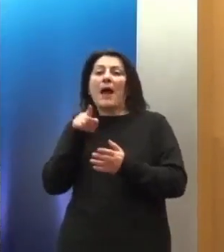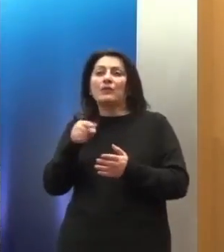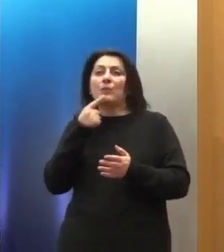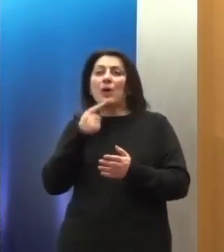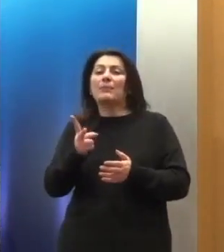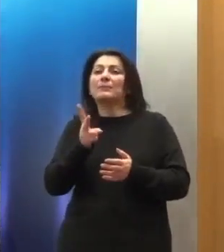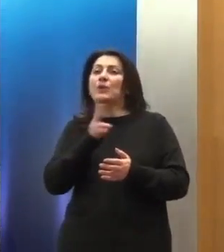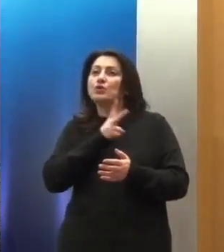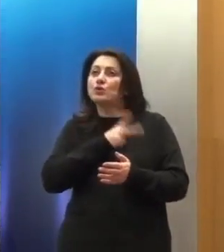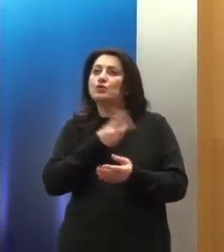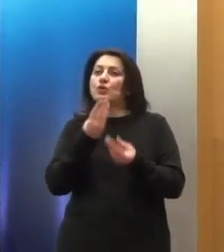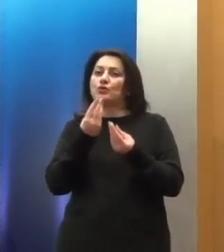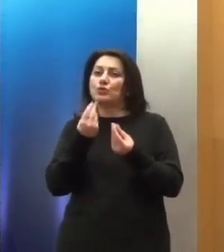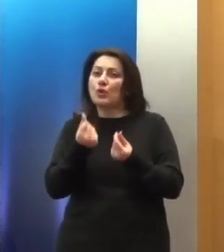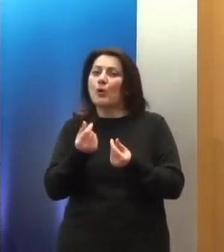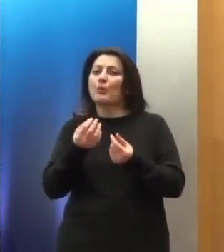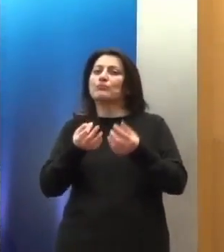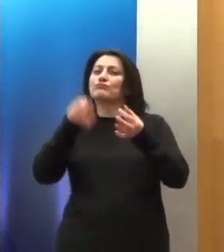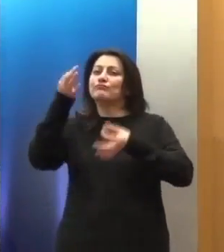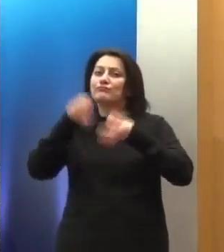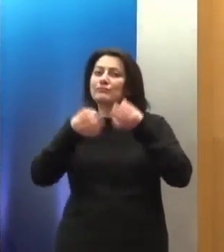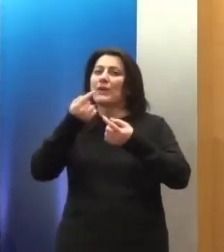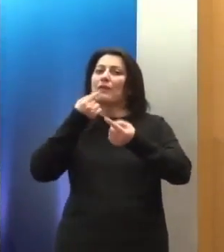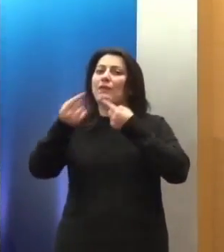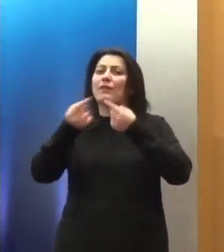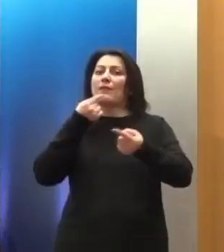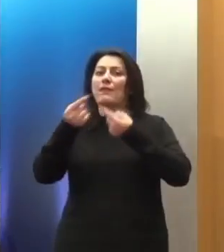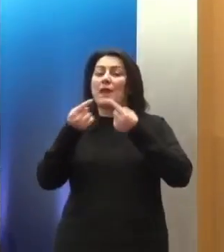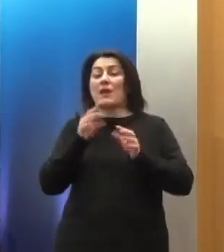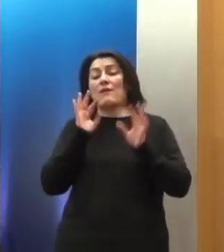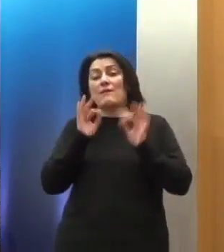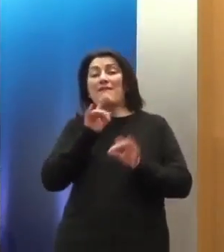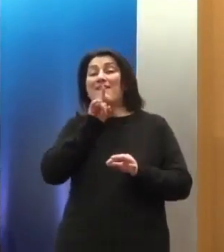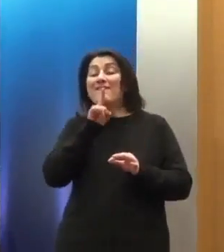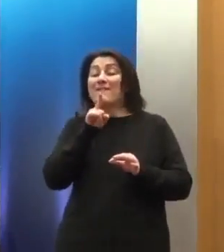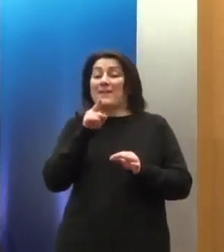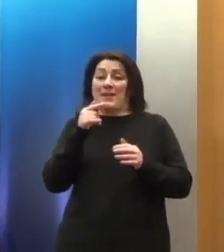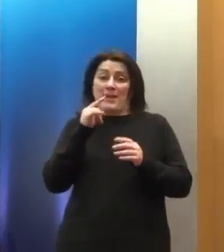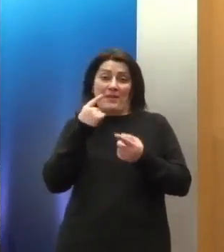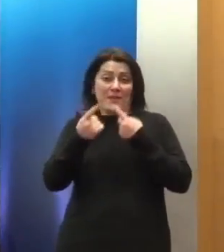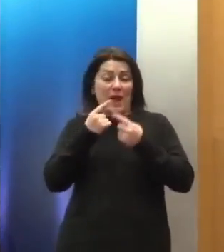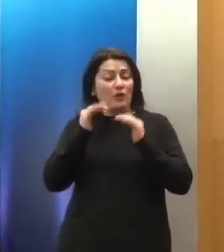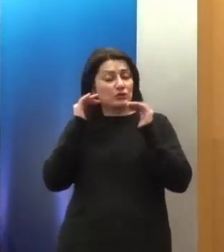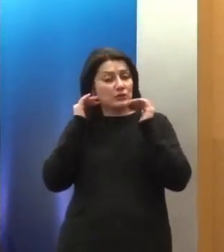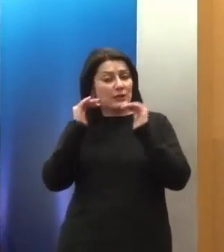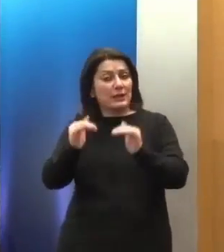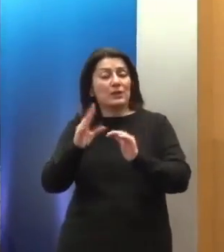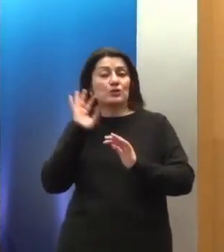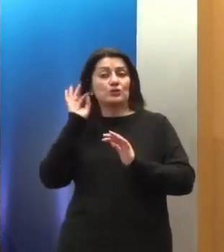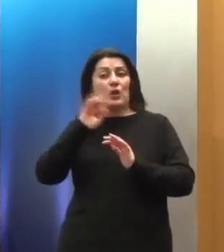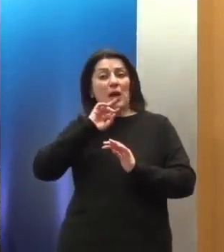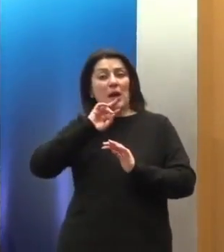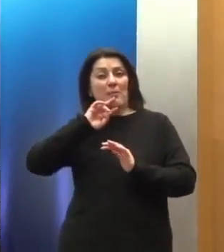διάλογο δεν είναι έλεγχος, αλλά και βεβαίως συνεχίζεται αυτός ο διάλογος, διότι απαντά και στις καταληκτήριες